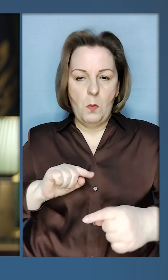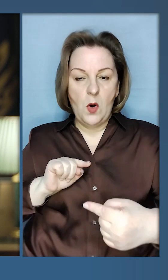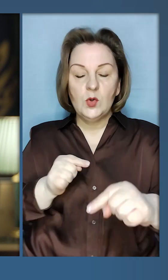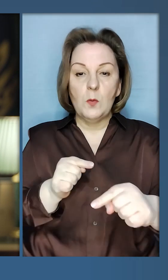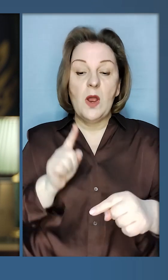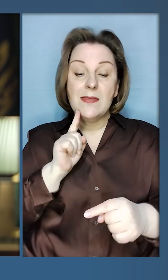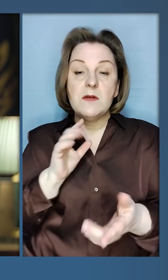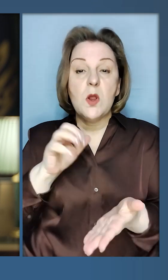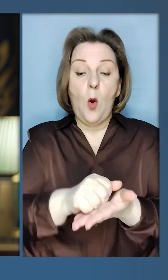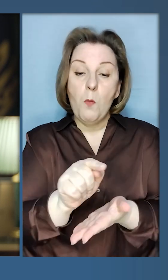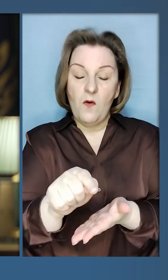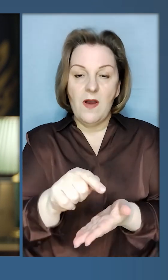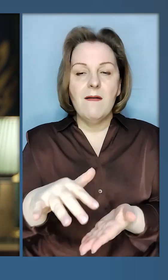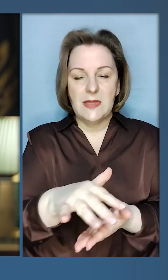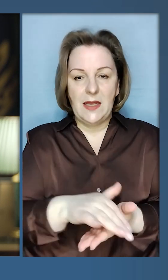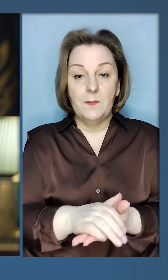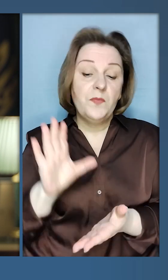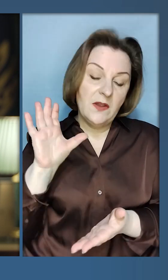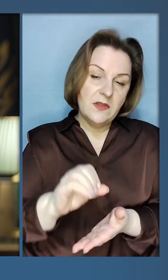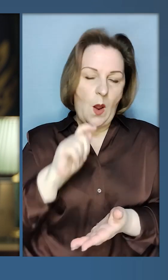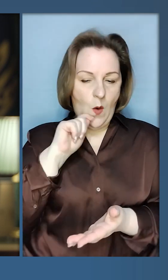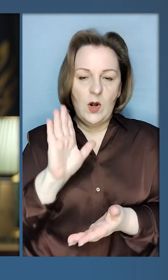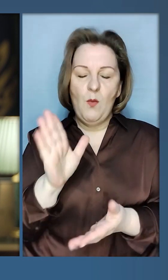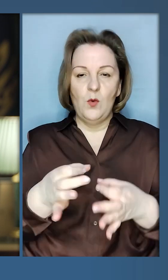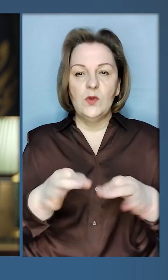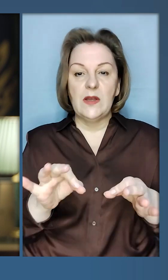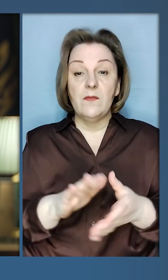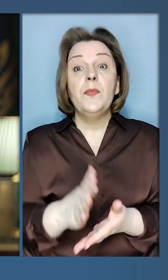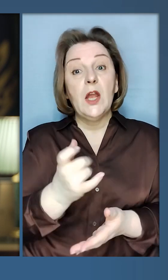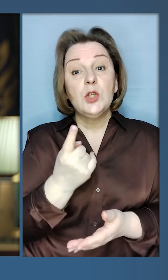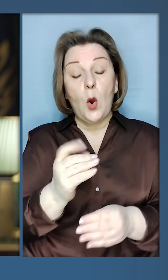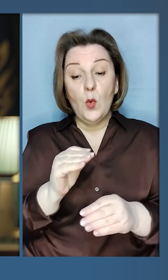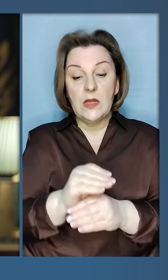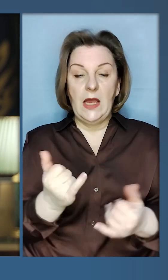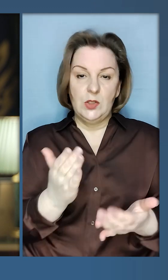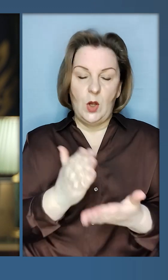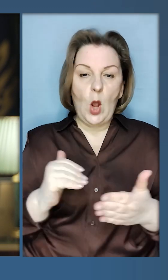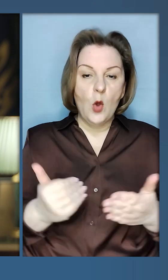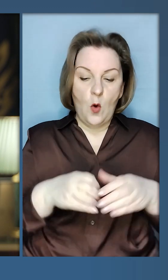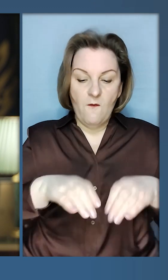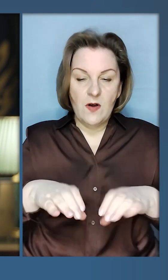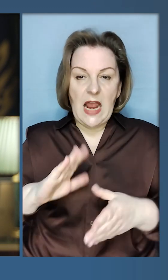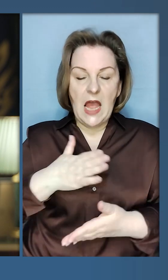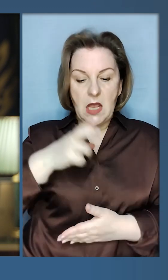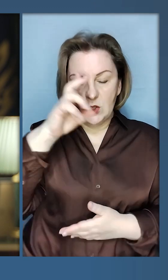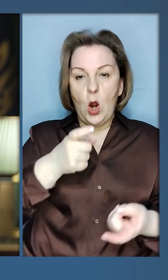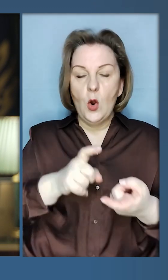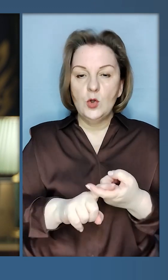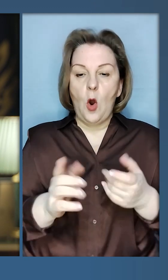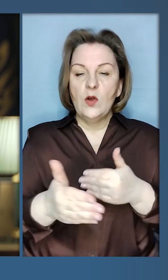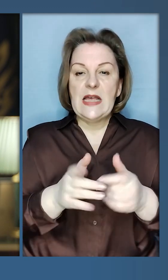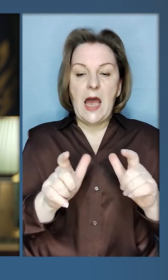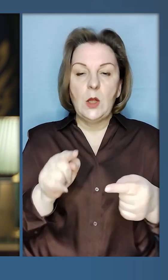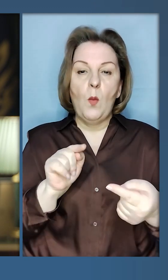героям спротиву на тимчасово окупованій території. Вся Україна буде вільною. І ще одне. Сьогодні є нові рішення нашої